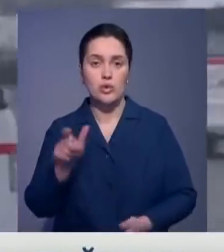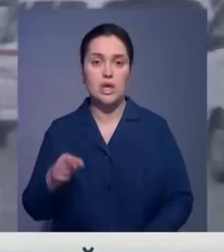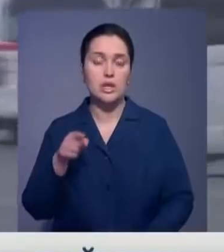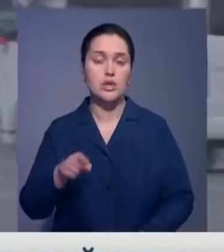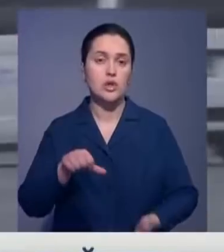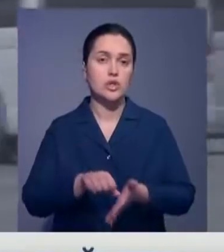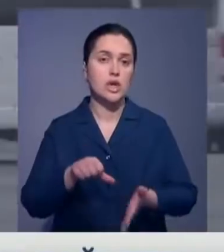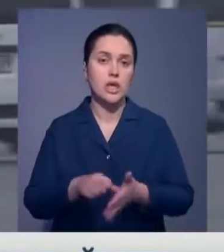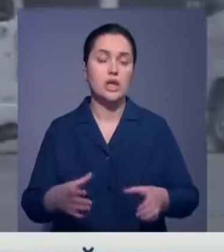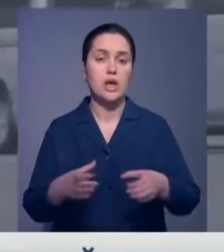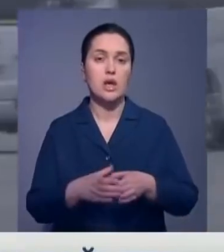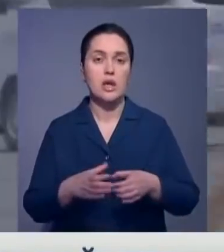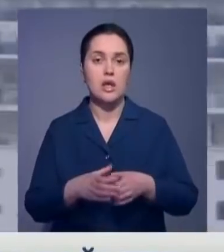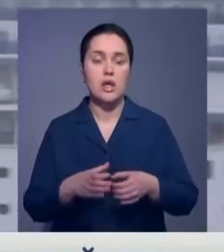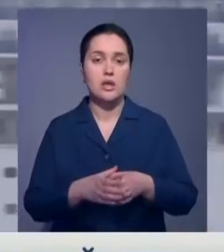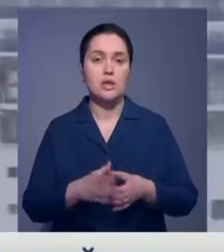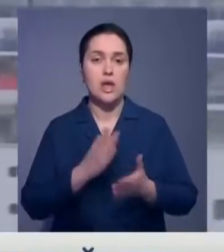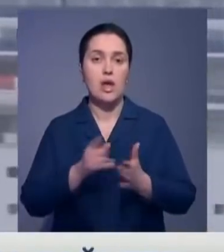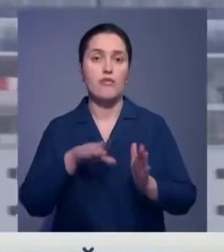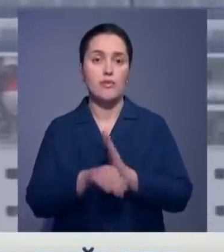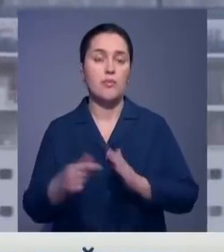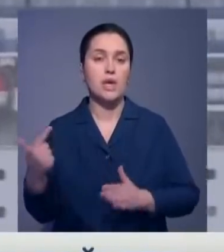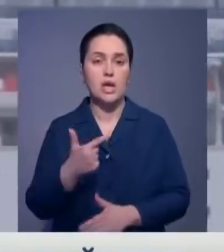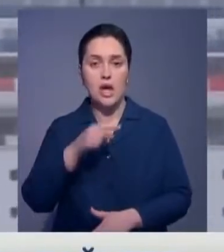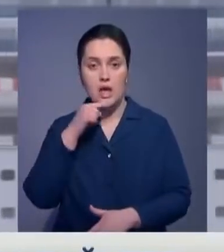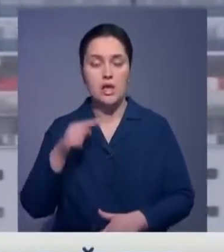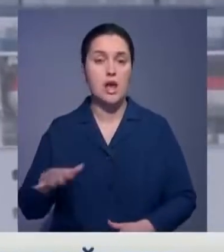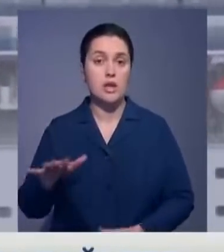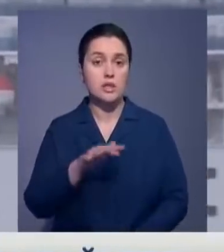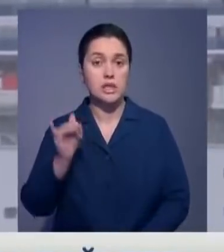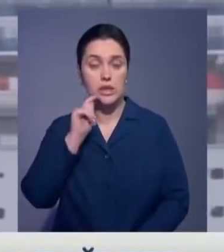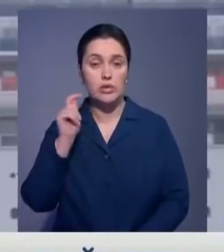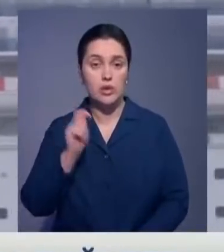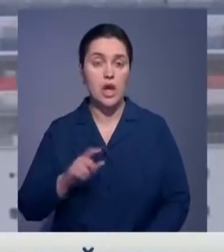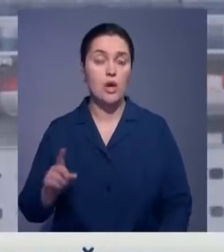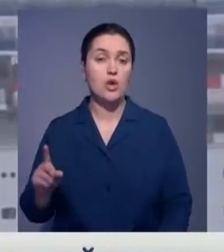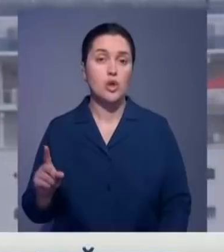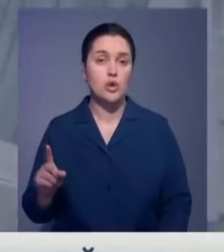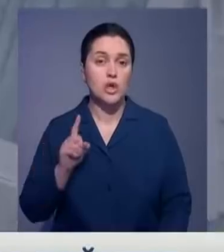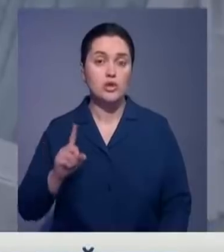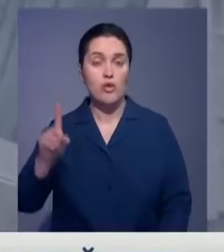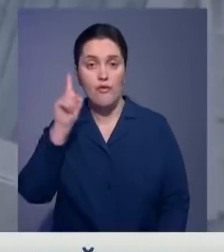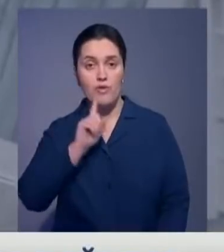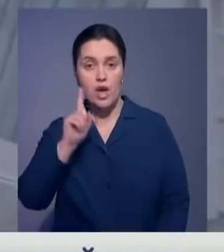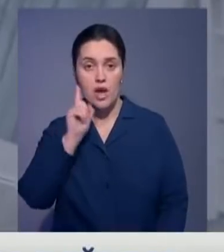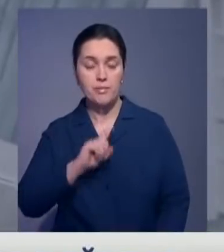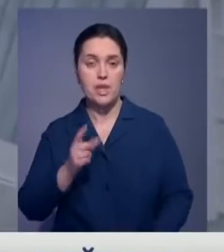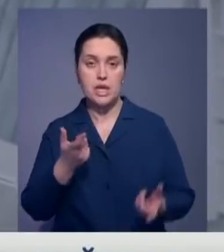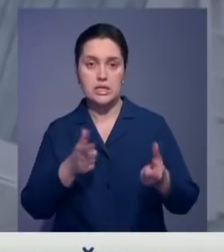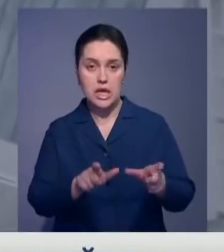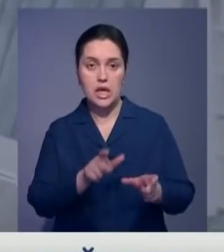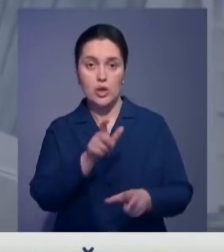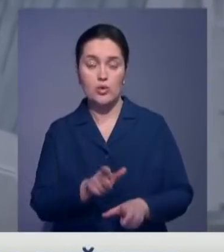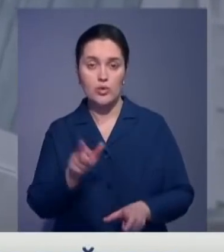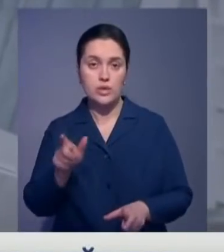2,5 тысяч туристов и 1 тысяча членов экипажа, в том числе граждане России и Украины. Ожидается, что временная изоляция